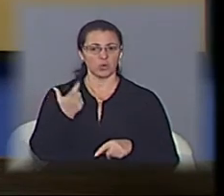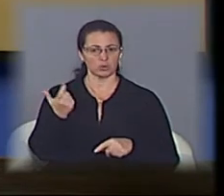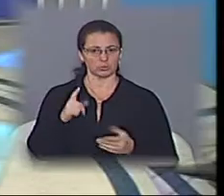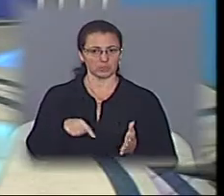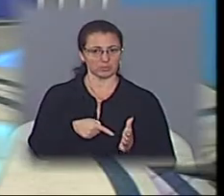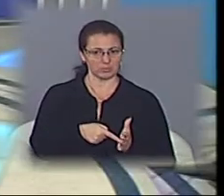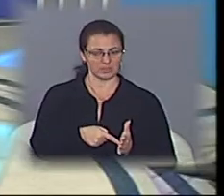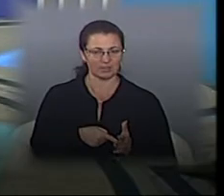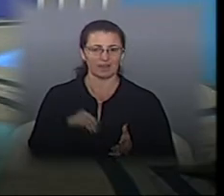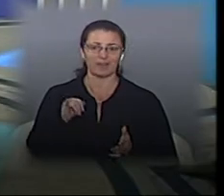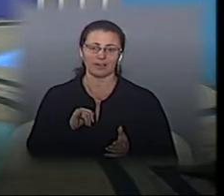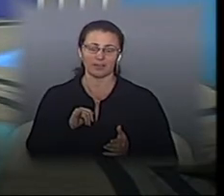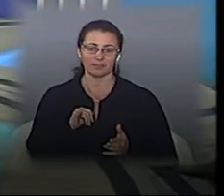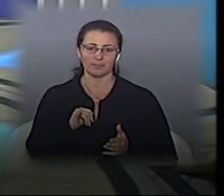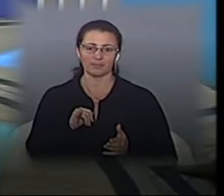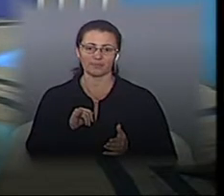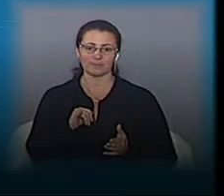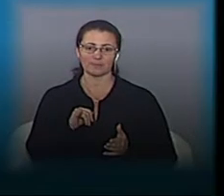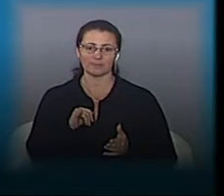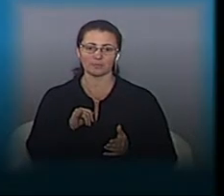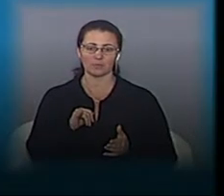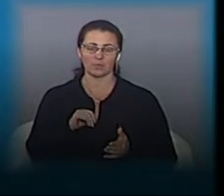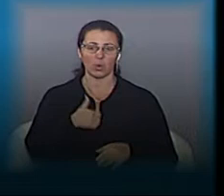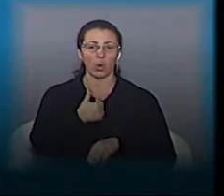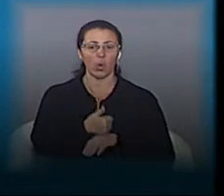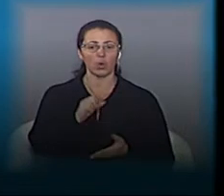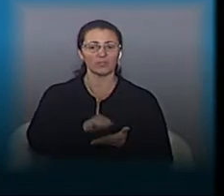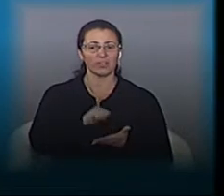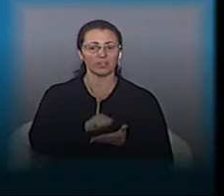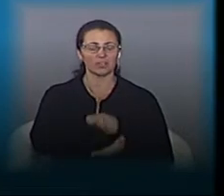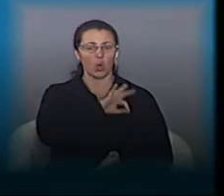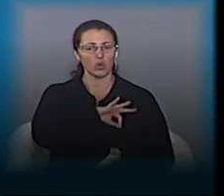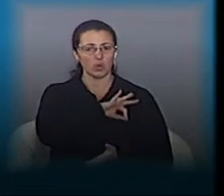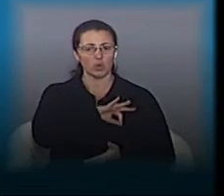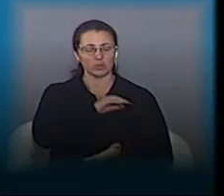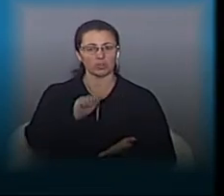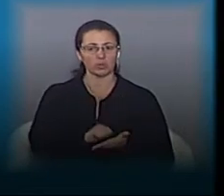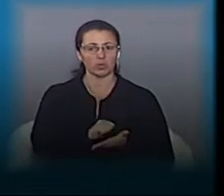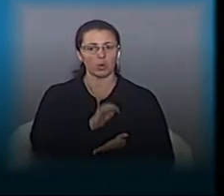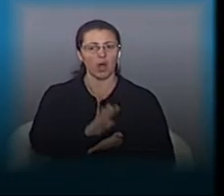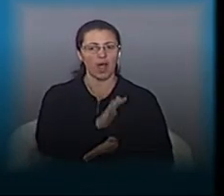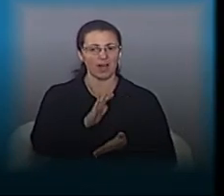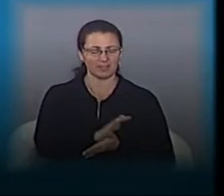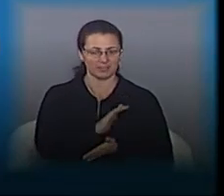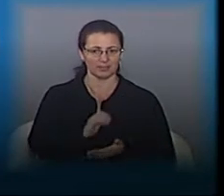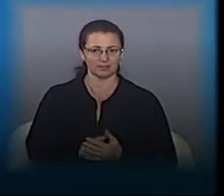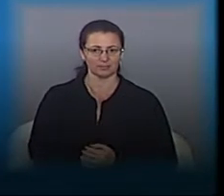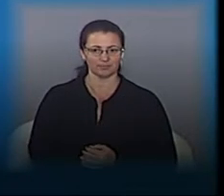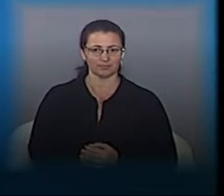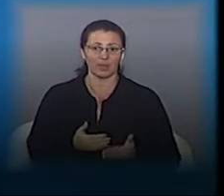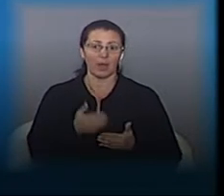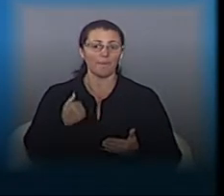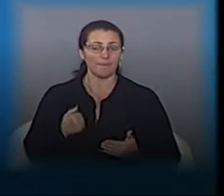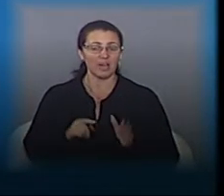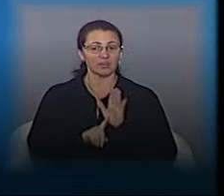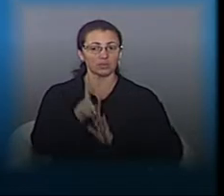міста. Та Олександр Шеркевич, він головний редактор юридично-правової газети «Дорожній контроль Львів». Добрий вечер. Добре, панове. Про те, як ми з вами